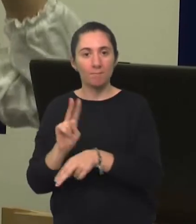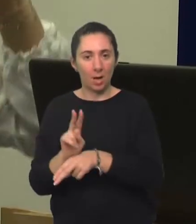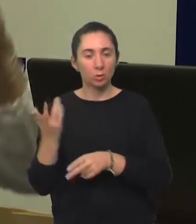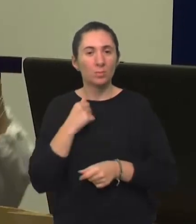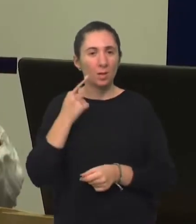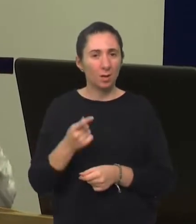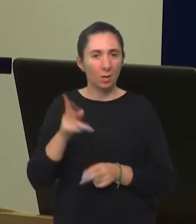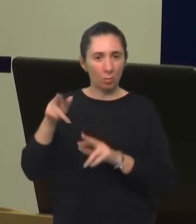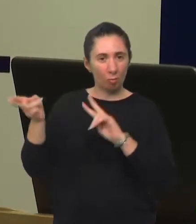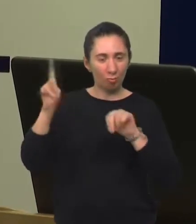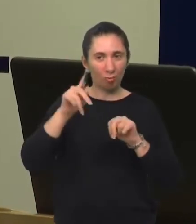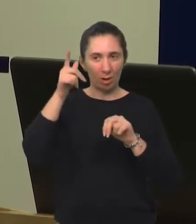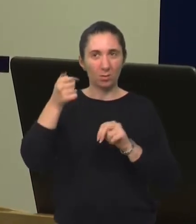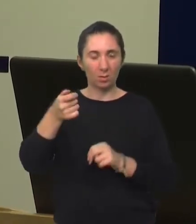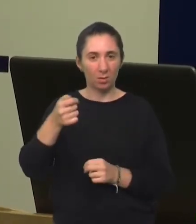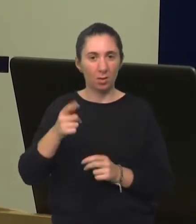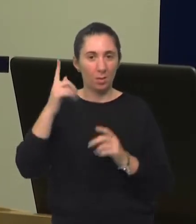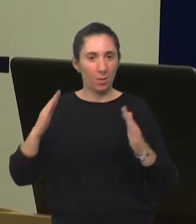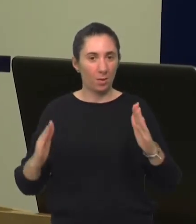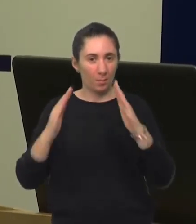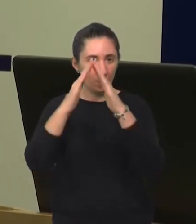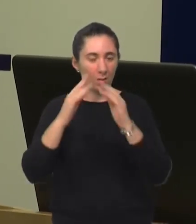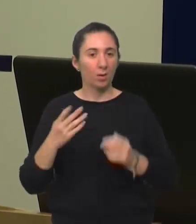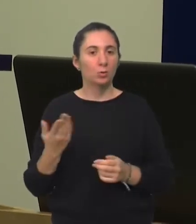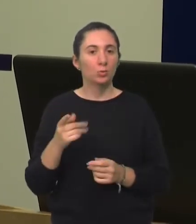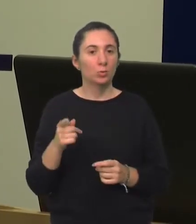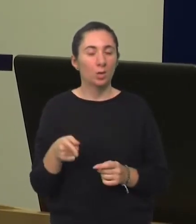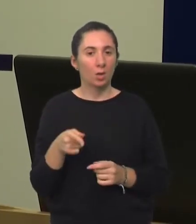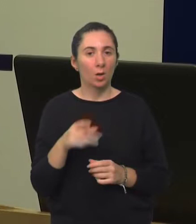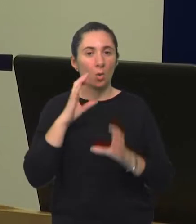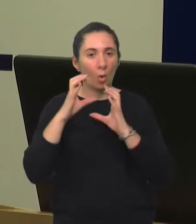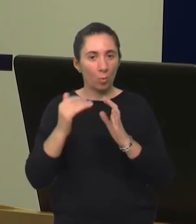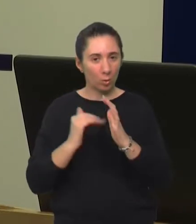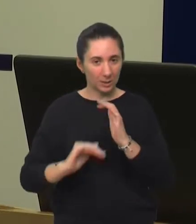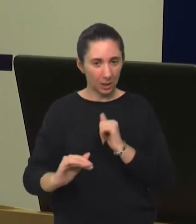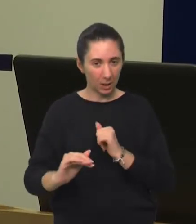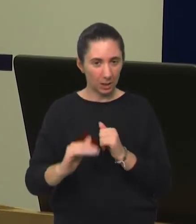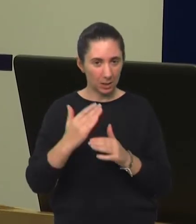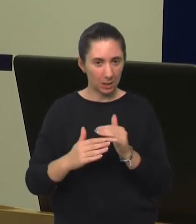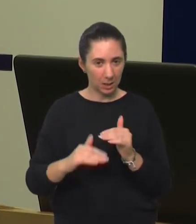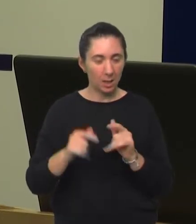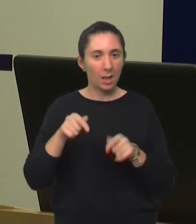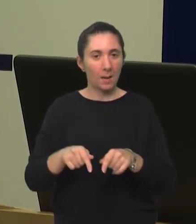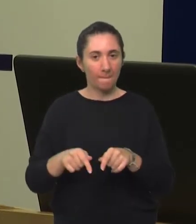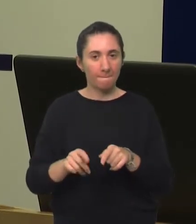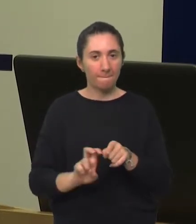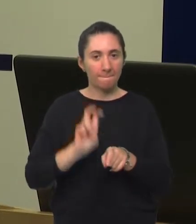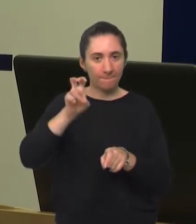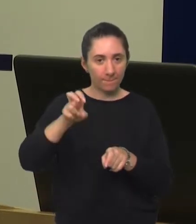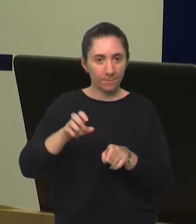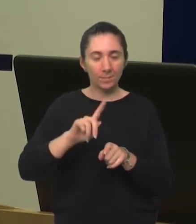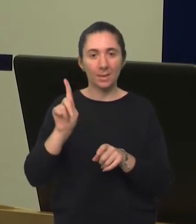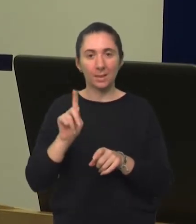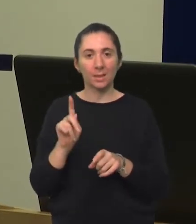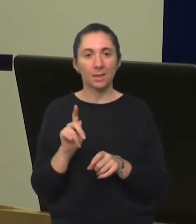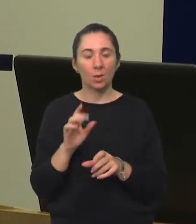slajd, mogu vam ga vratiti ako želite, sa piramidom gdje je komunikacija dole na dnu, zapravo prelazak iz neintensijske